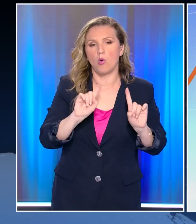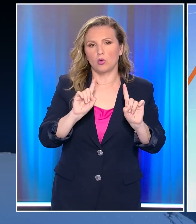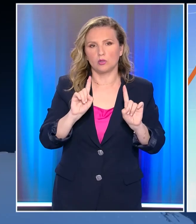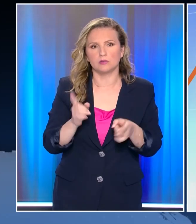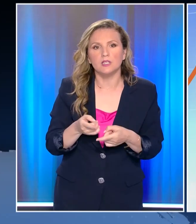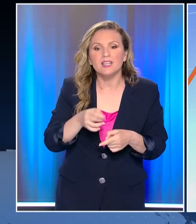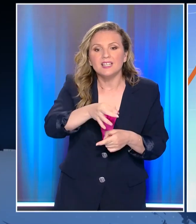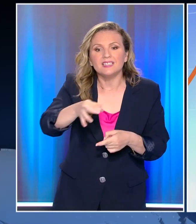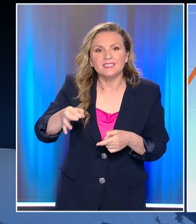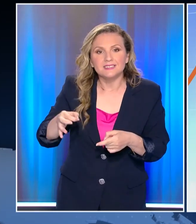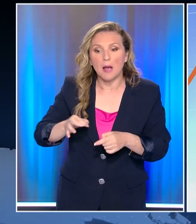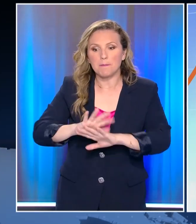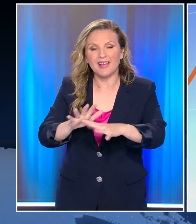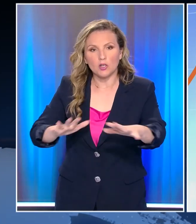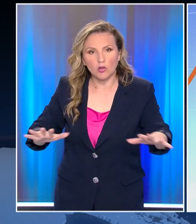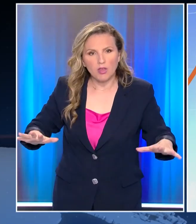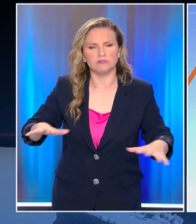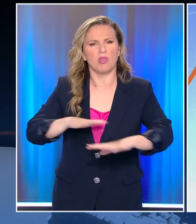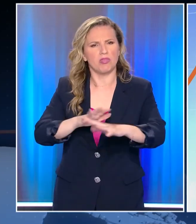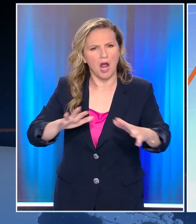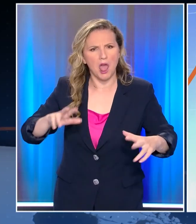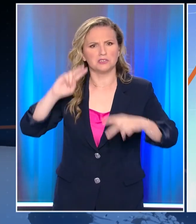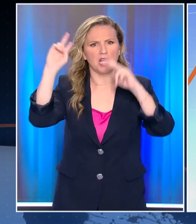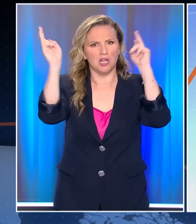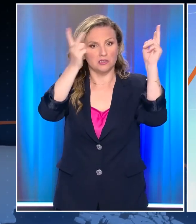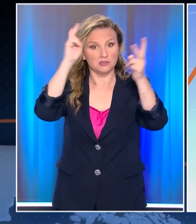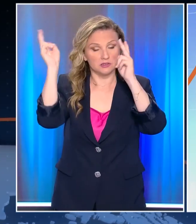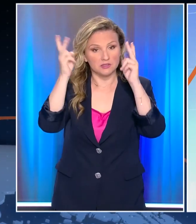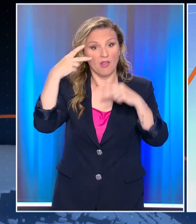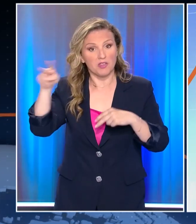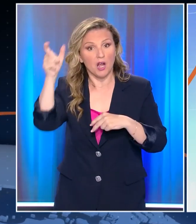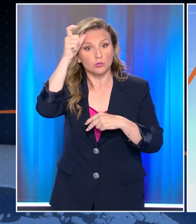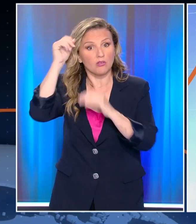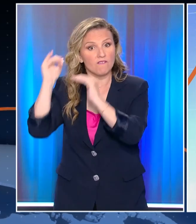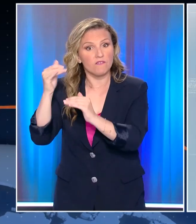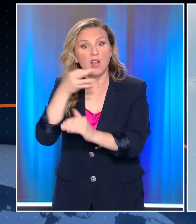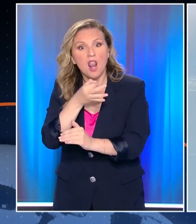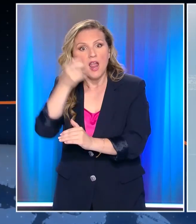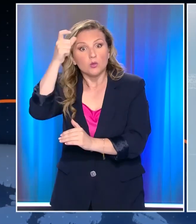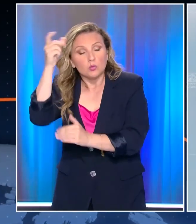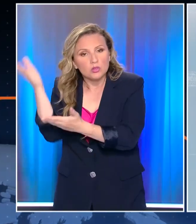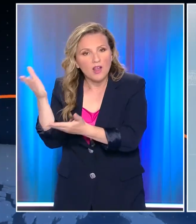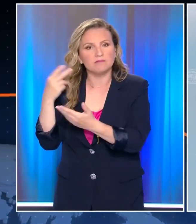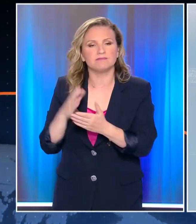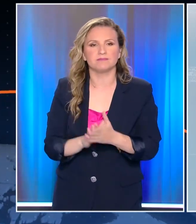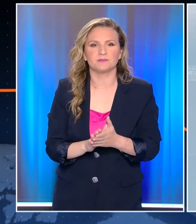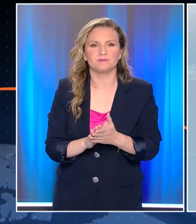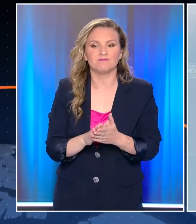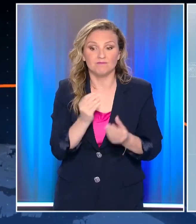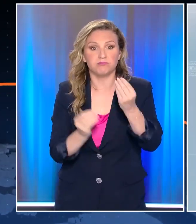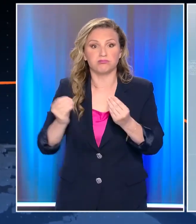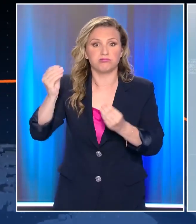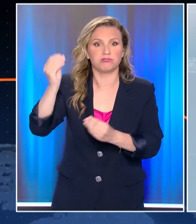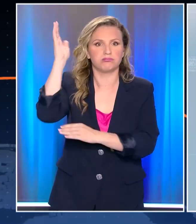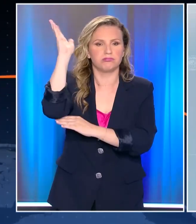κυριαρχία των νησιών, οι περιοχές θαλάσσιας δικαιοδοσίας και ο εναέριος χώρος παρέμειναν στη Τουρκία. Βλέπουμε αυτή τη ρητορική έξαρση, η